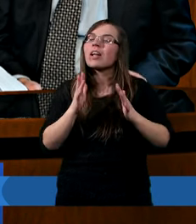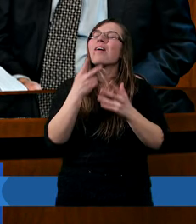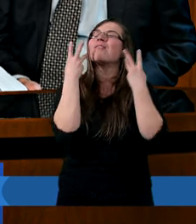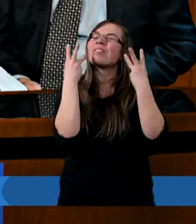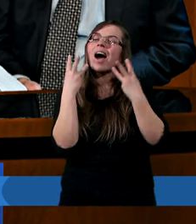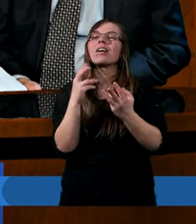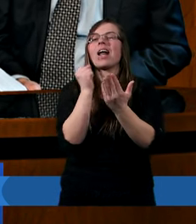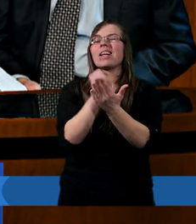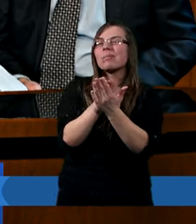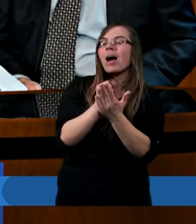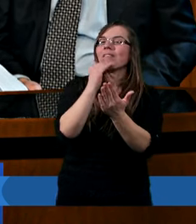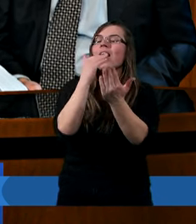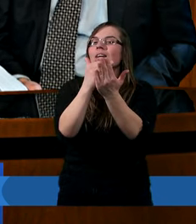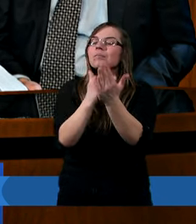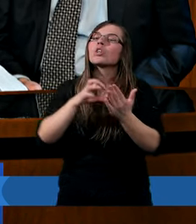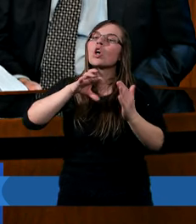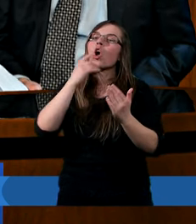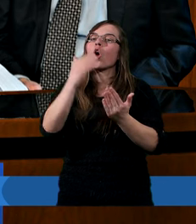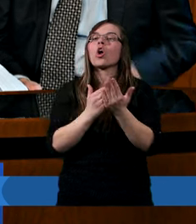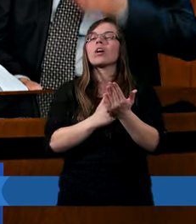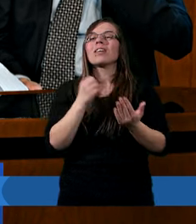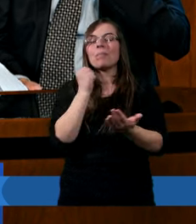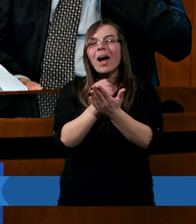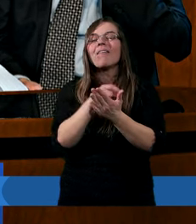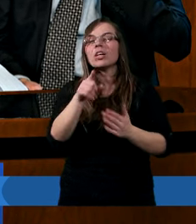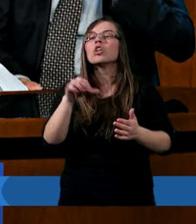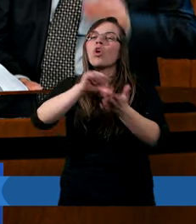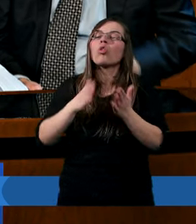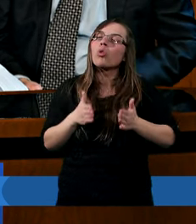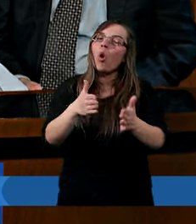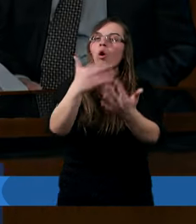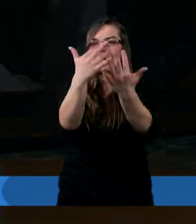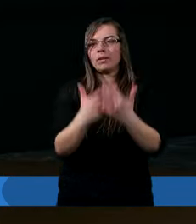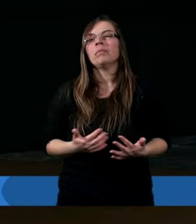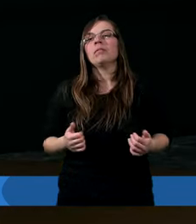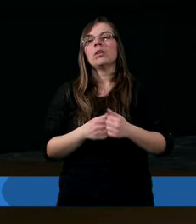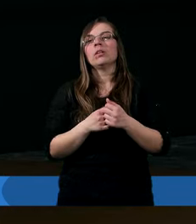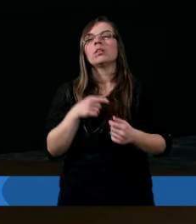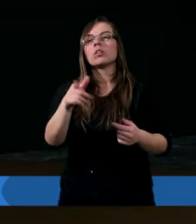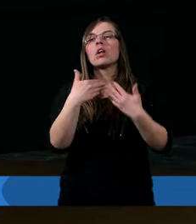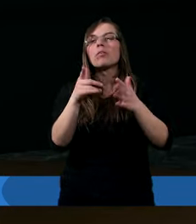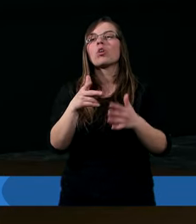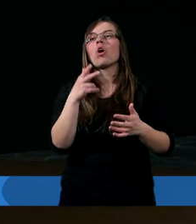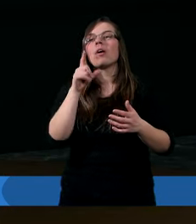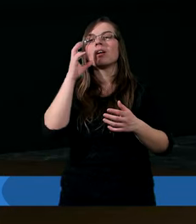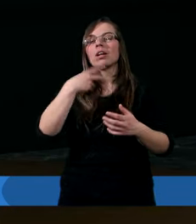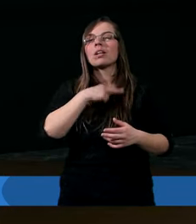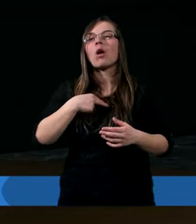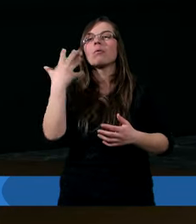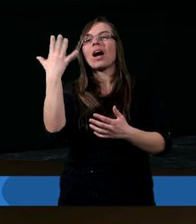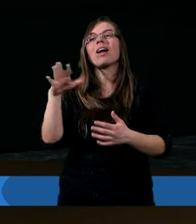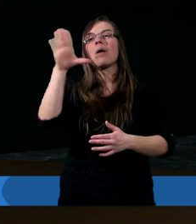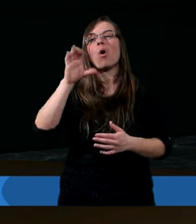kontekst tego, co jest w samym środku tej treści. Ukuszczę się więc pod mocną